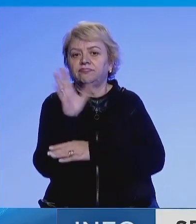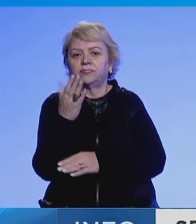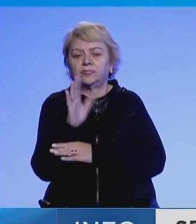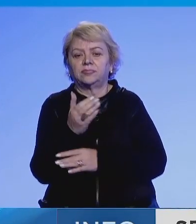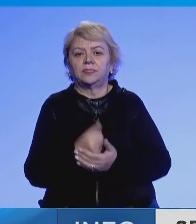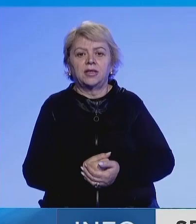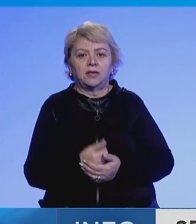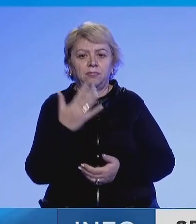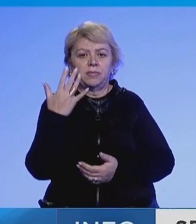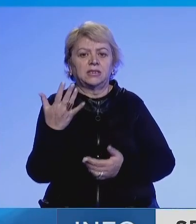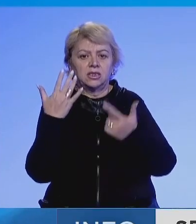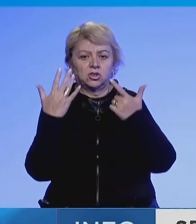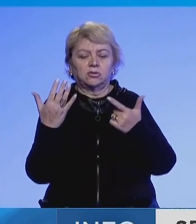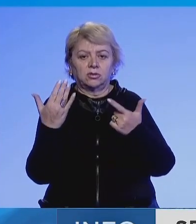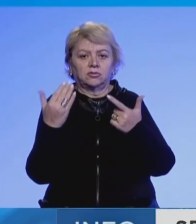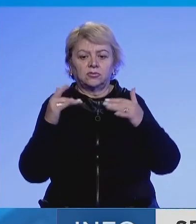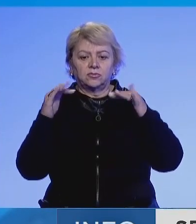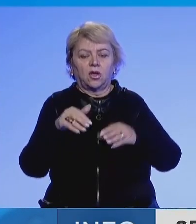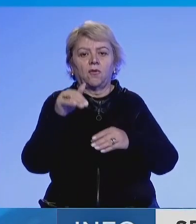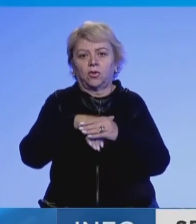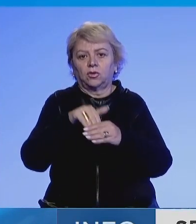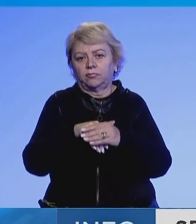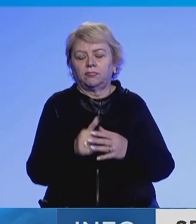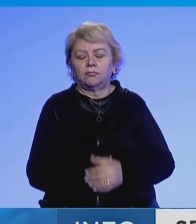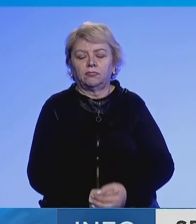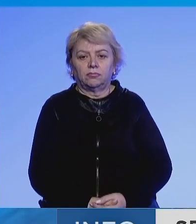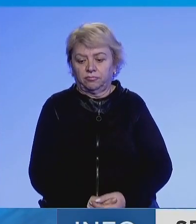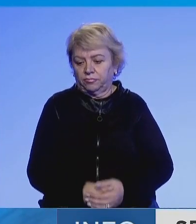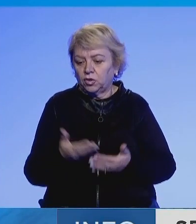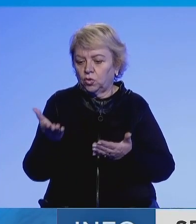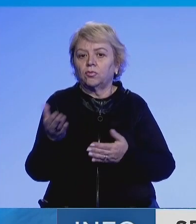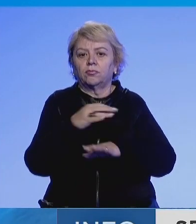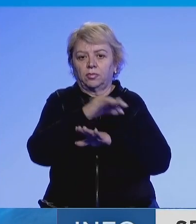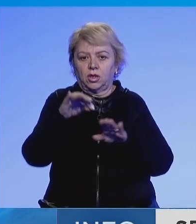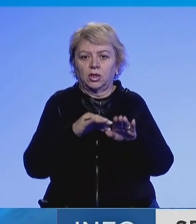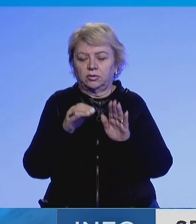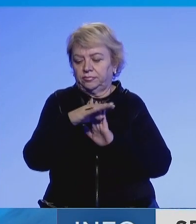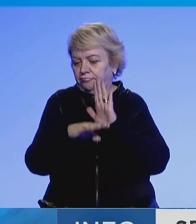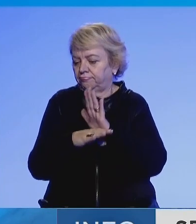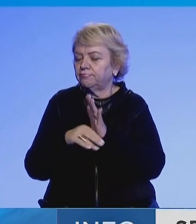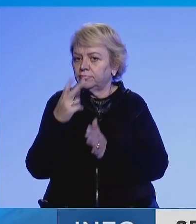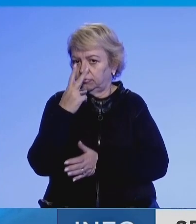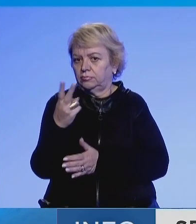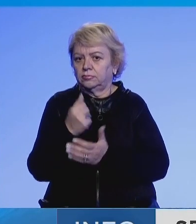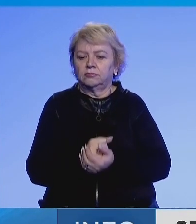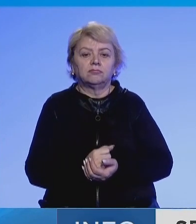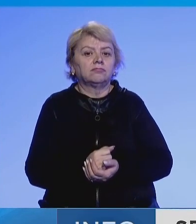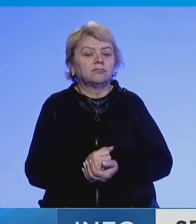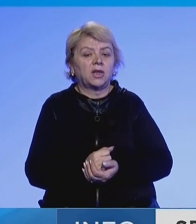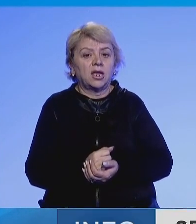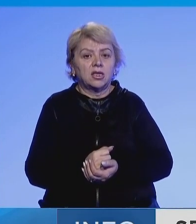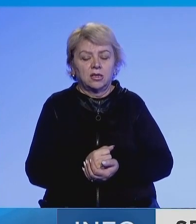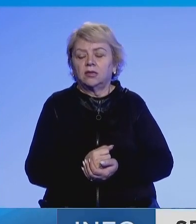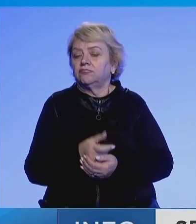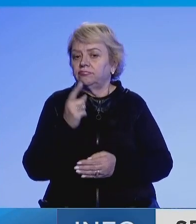për kërtyre morën pjesë në votim. Ky projekt legjë ka parapa masa më brojcet e cilat do